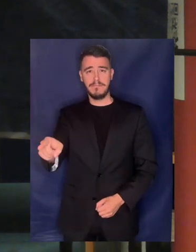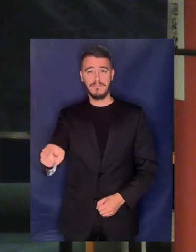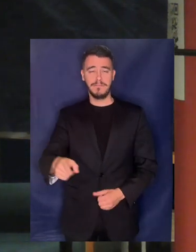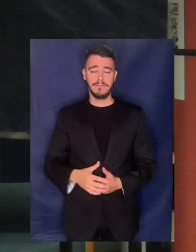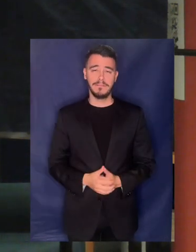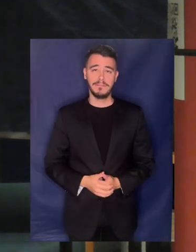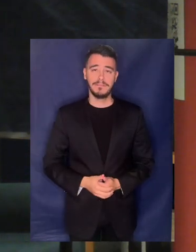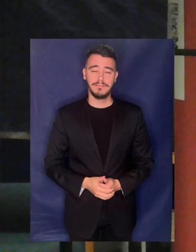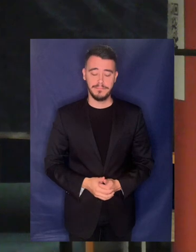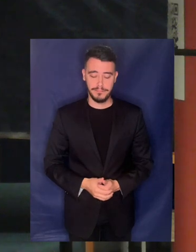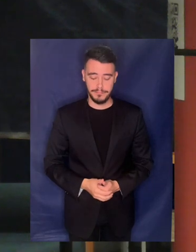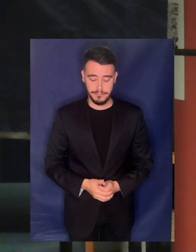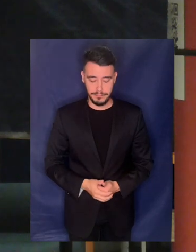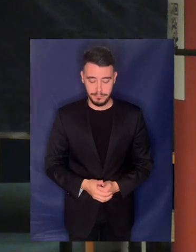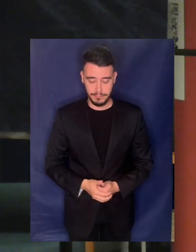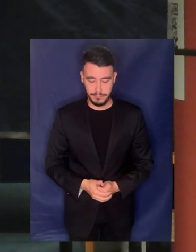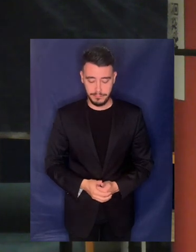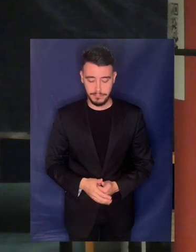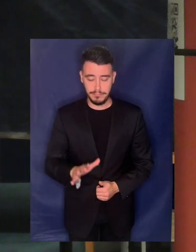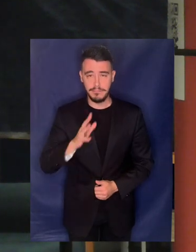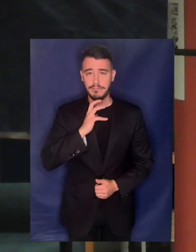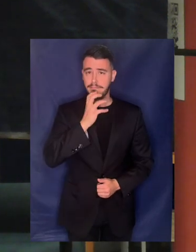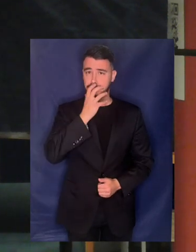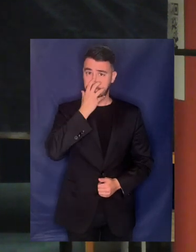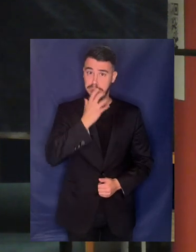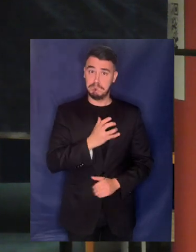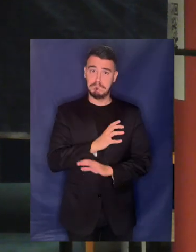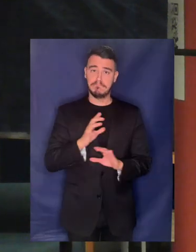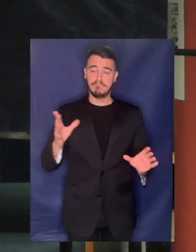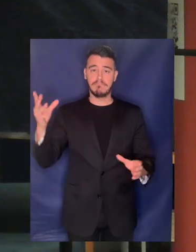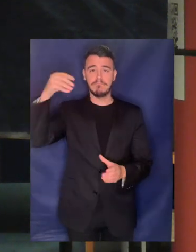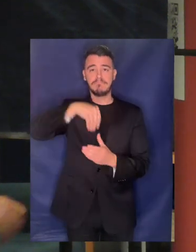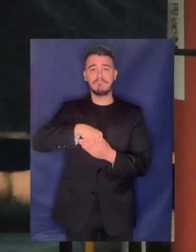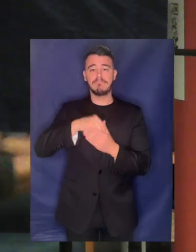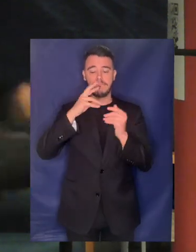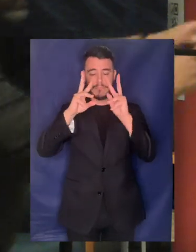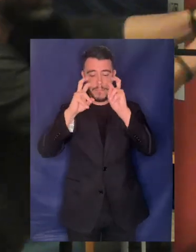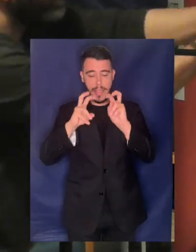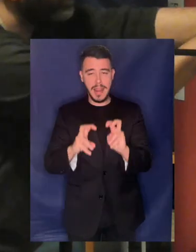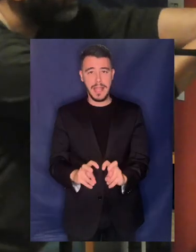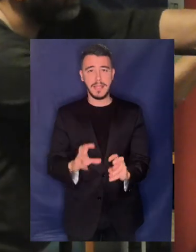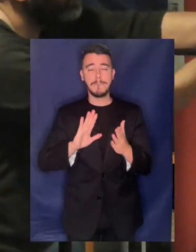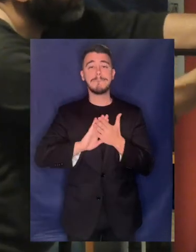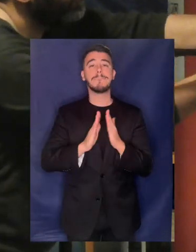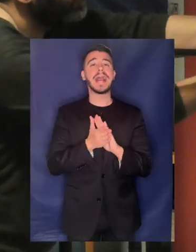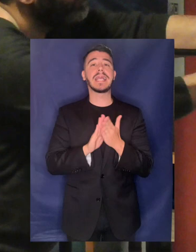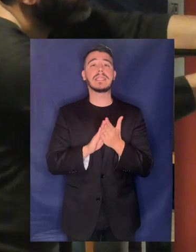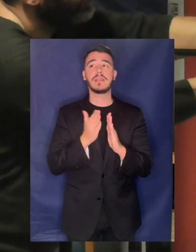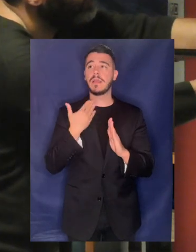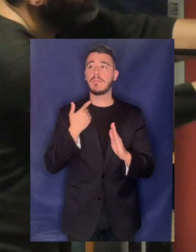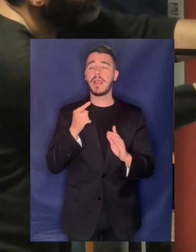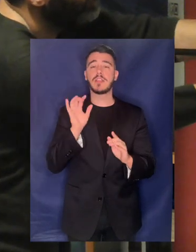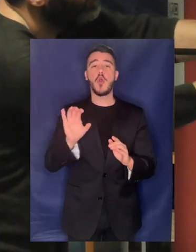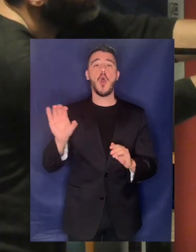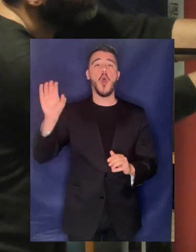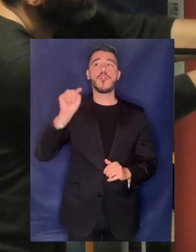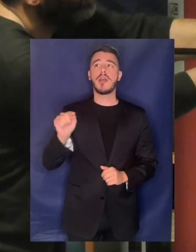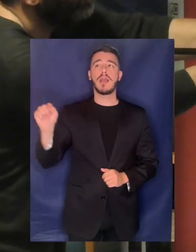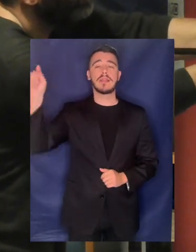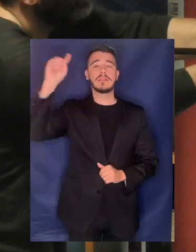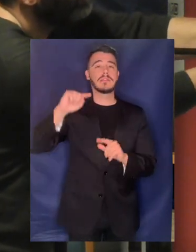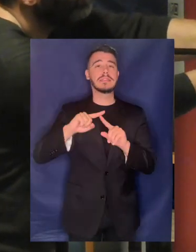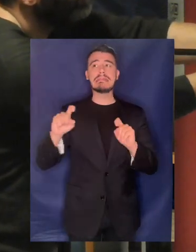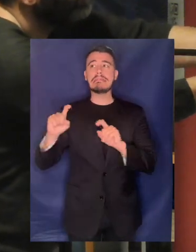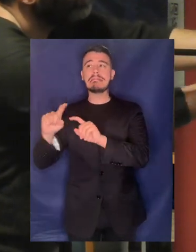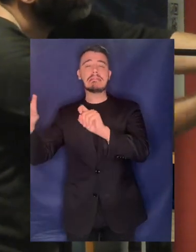Δεν θα μπορούσε βεβαίως τώρα για να σοβαρευτώ να λείπει από αυτή τη μελέτη η εικόνα και οι πρακτικές που ακολούθησαν άλλες χώρες για να δούμε πώς ακριβώς